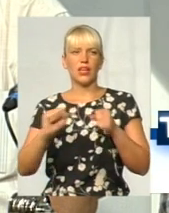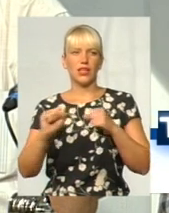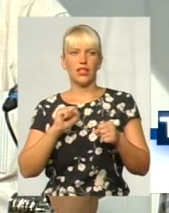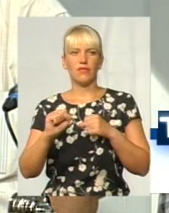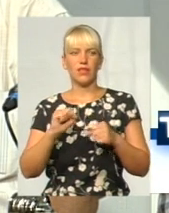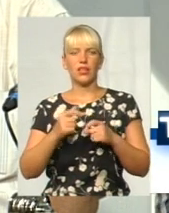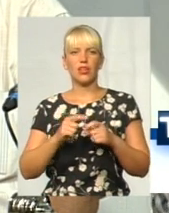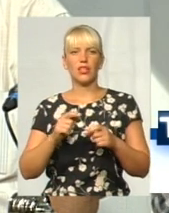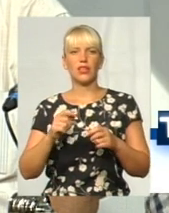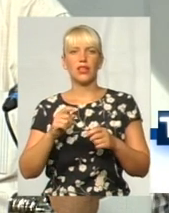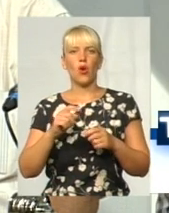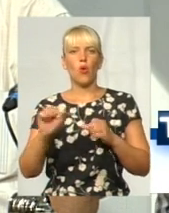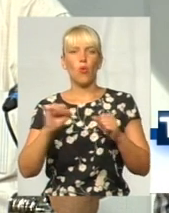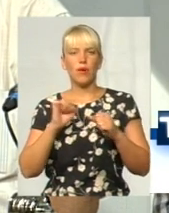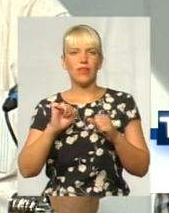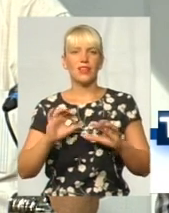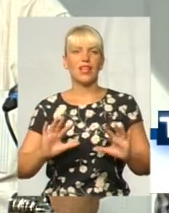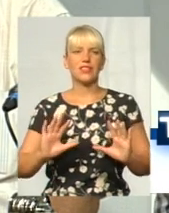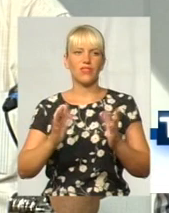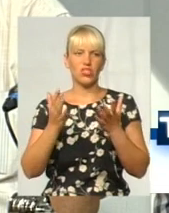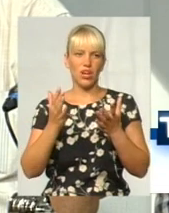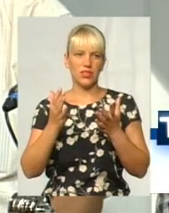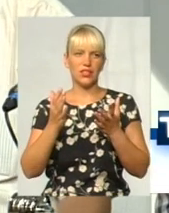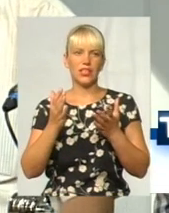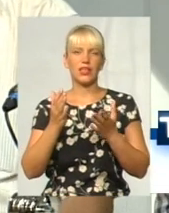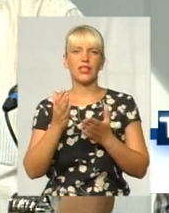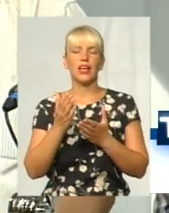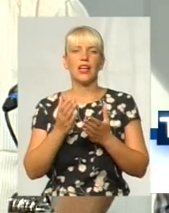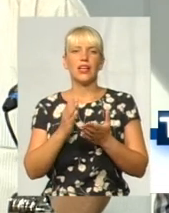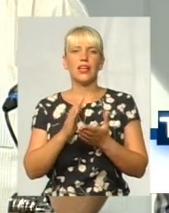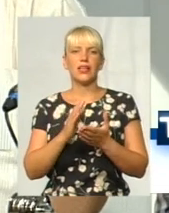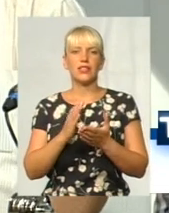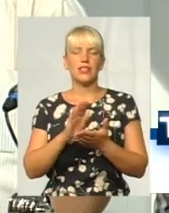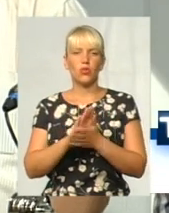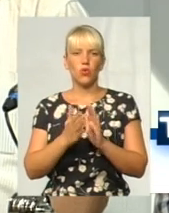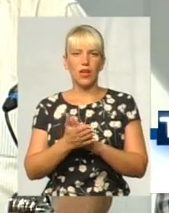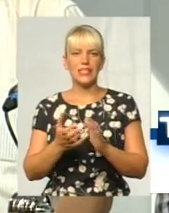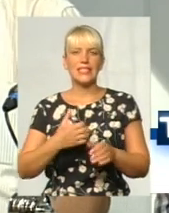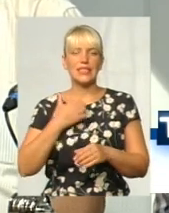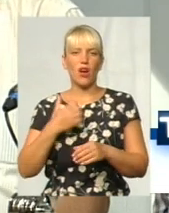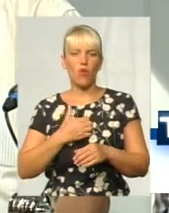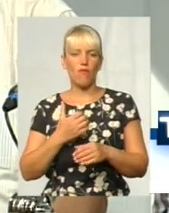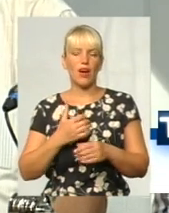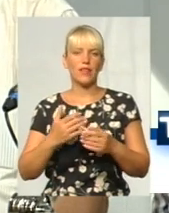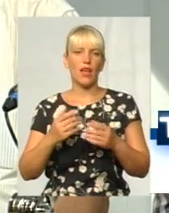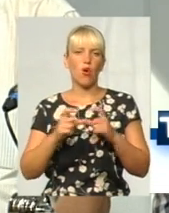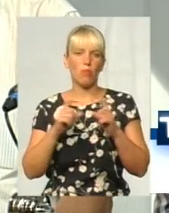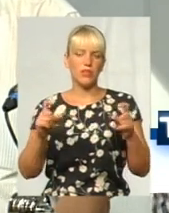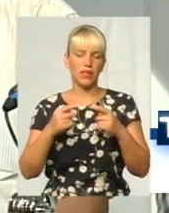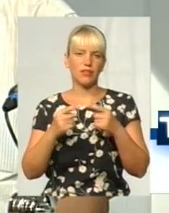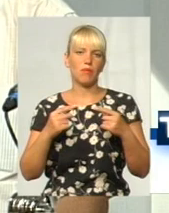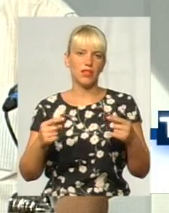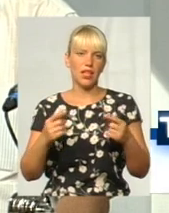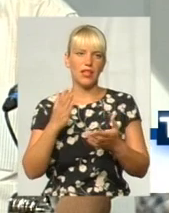управління з надзвичайних ситуацій. І я постійно піднімав питання. Страхування об'єктів, майна є обов'язковим. І до цього ми повинні прийти. Тому що